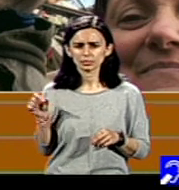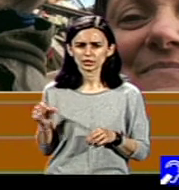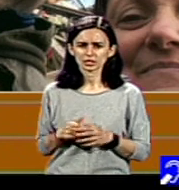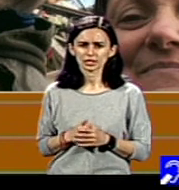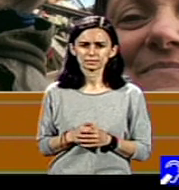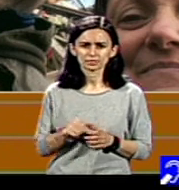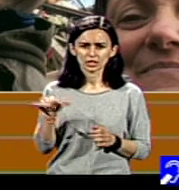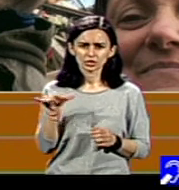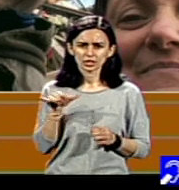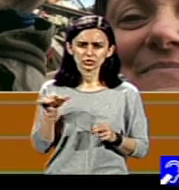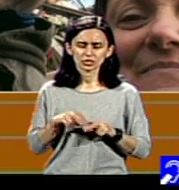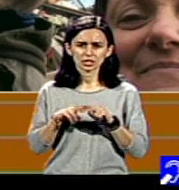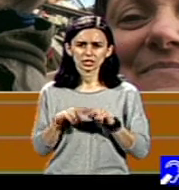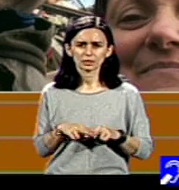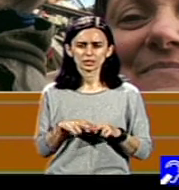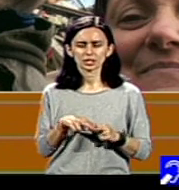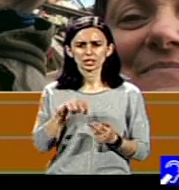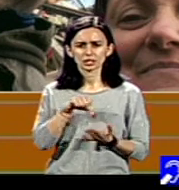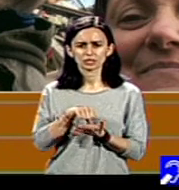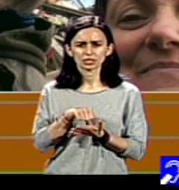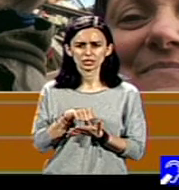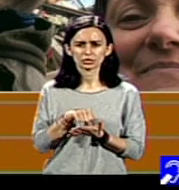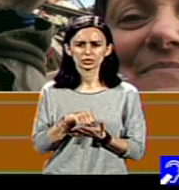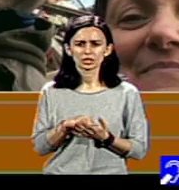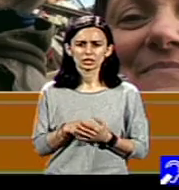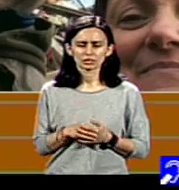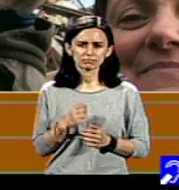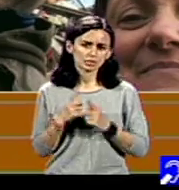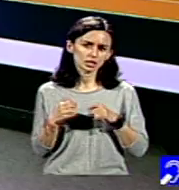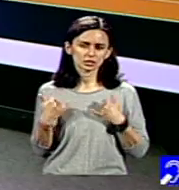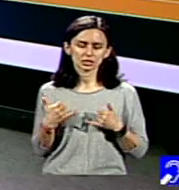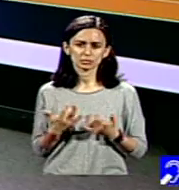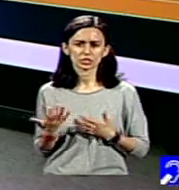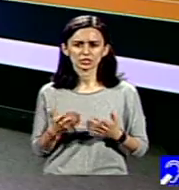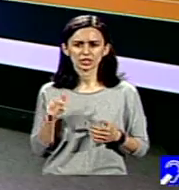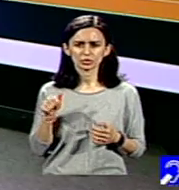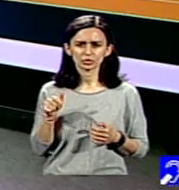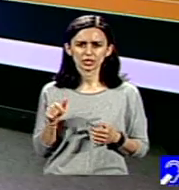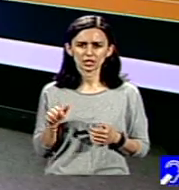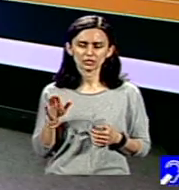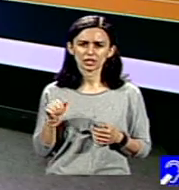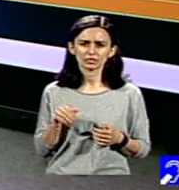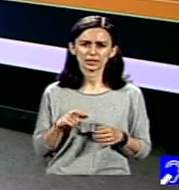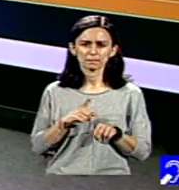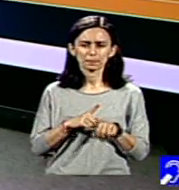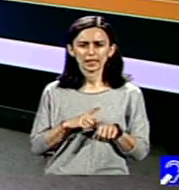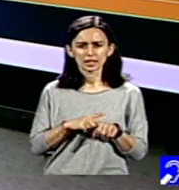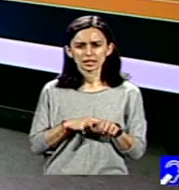situație de criză, se întâmplă ceva cu el sau cu apărționatorul, el va avea în timpul zilei